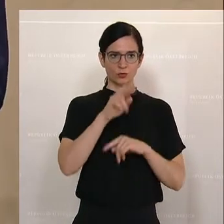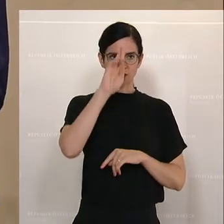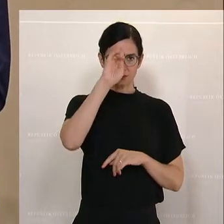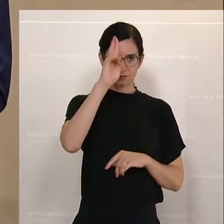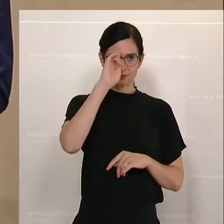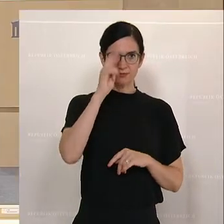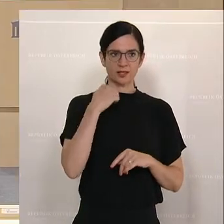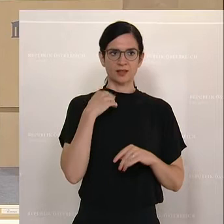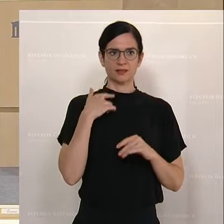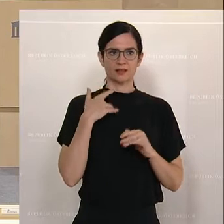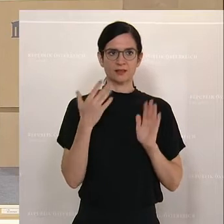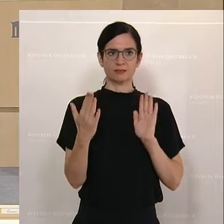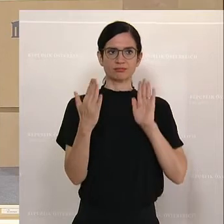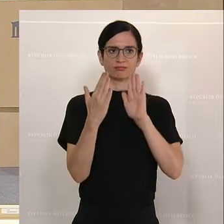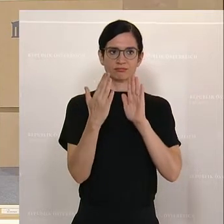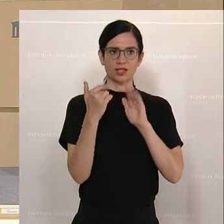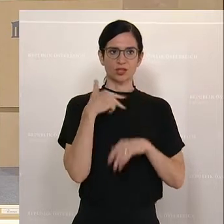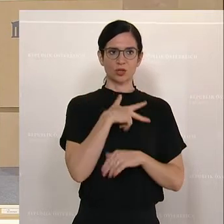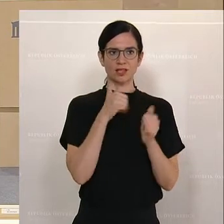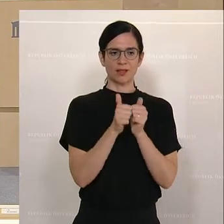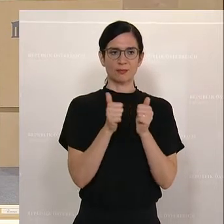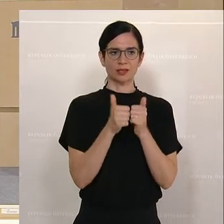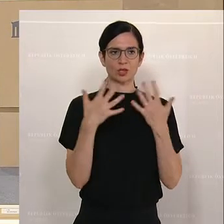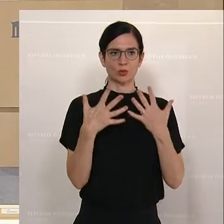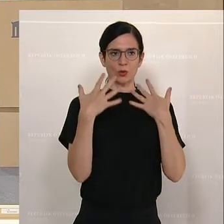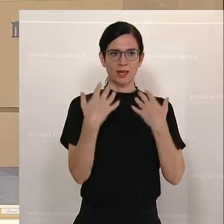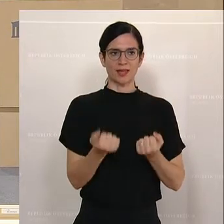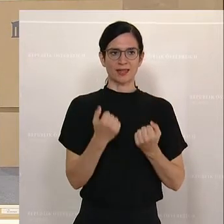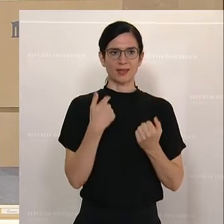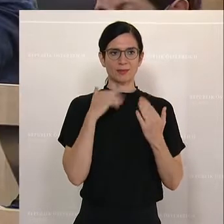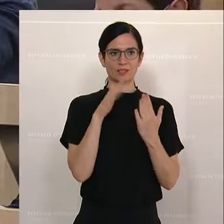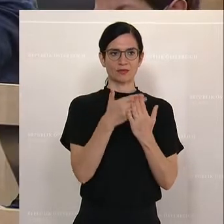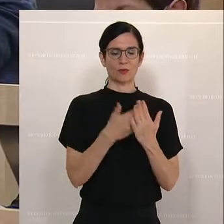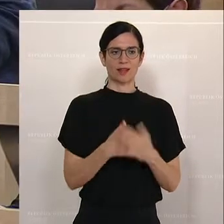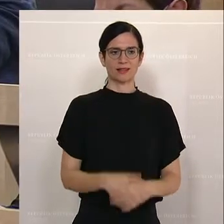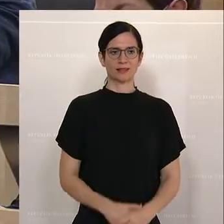Sozialpartnerinnen, dass wir dieses Ergebnis hier heute vorliegen haben.